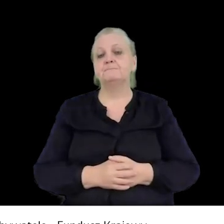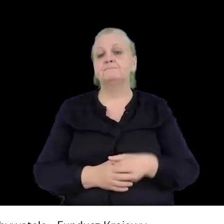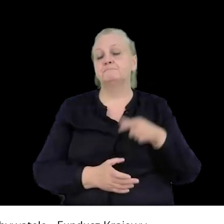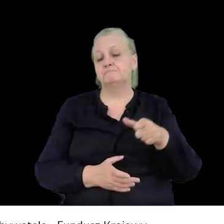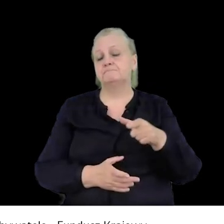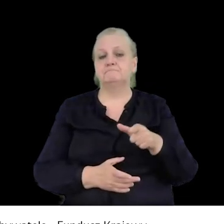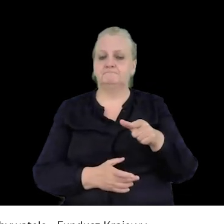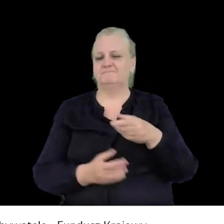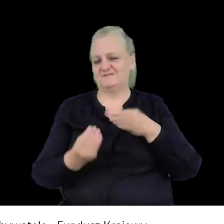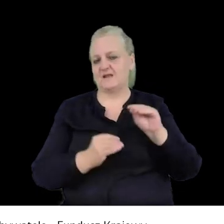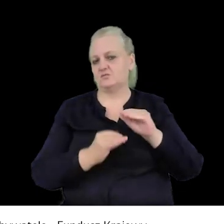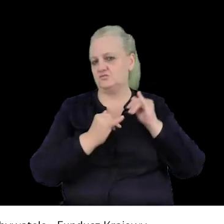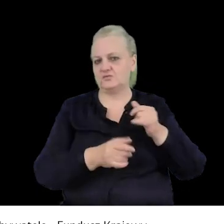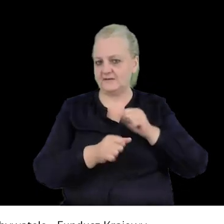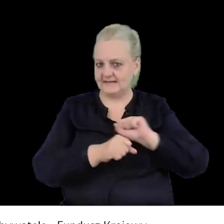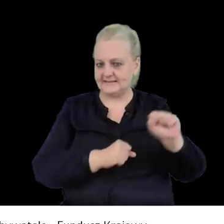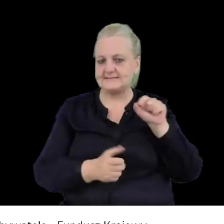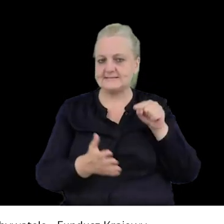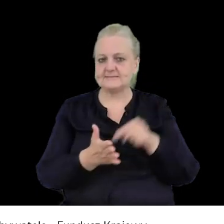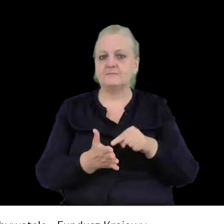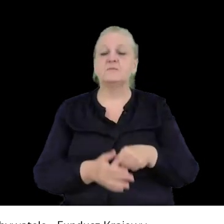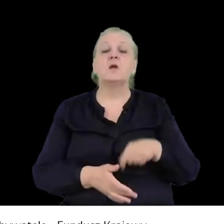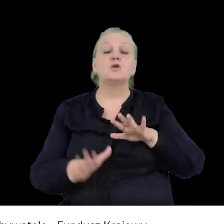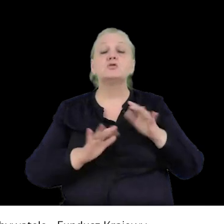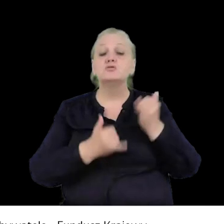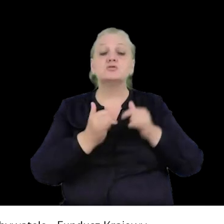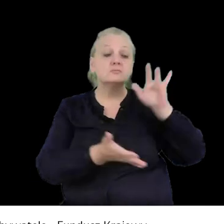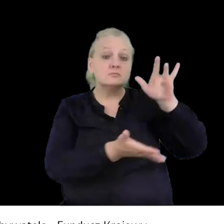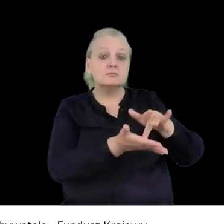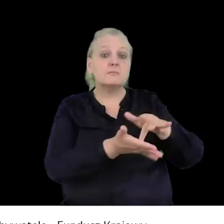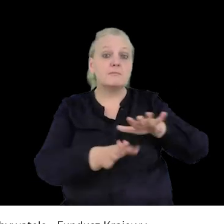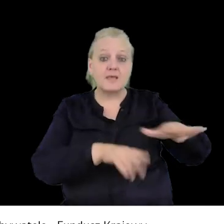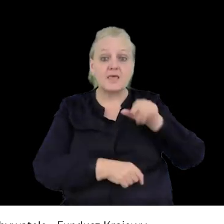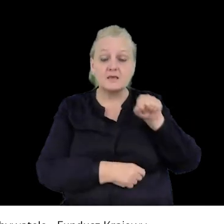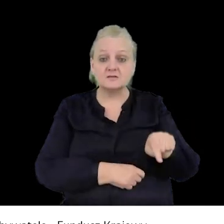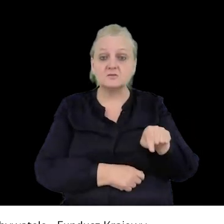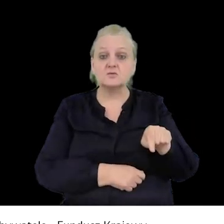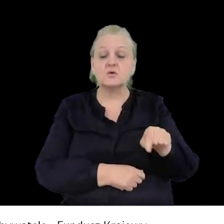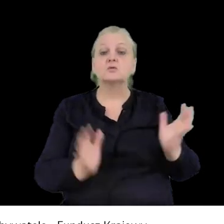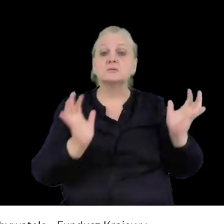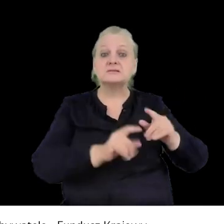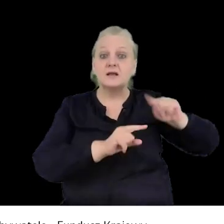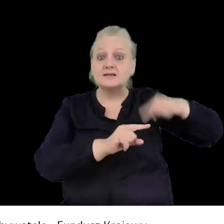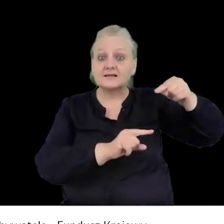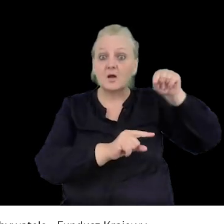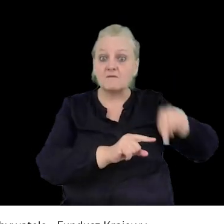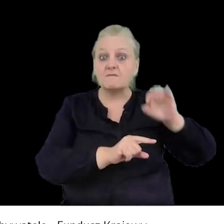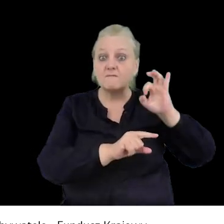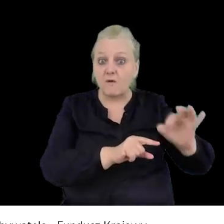uprzywilejowane, ponieważ jeżeli w danym miejscu odbywa się zgromadzenie cykliczne,